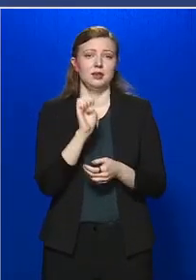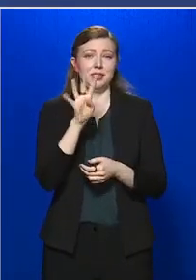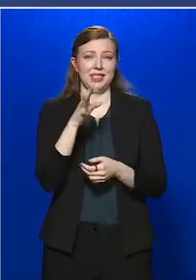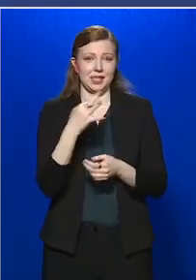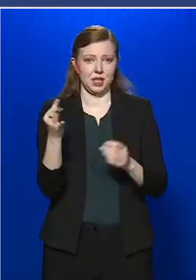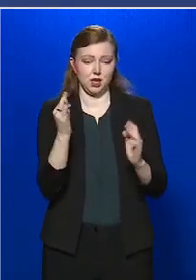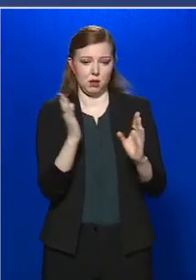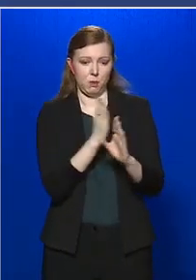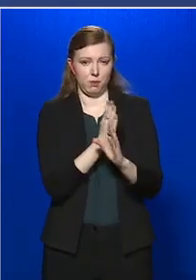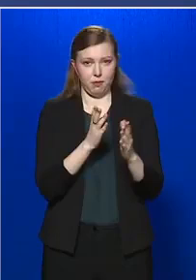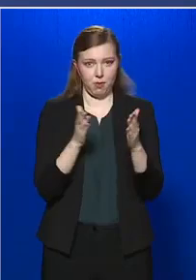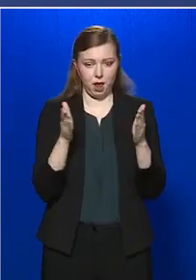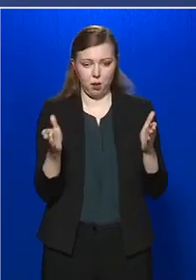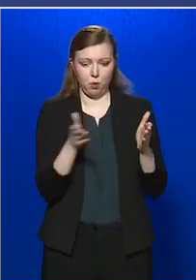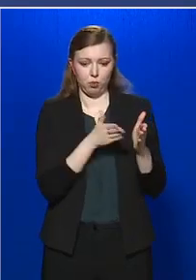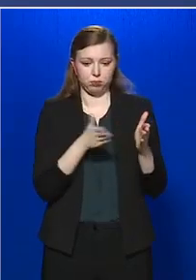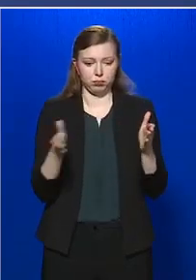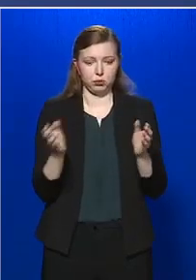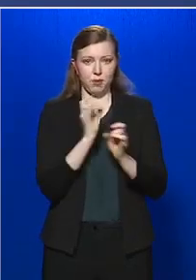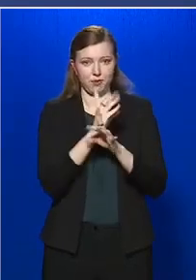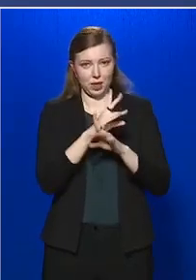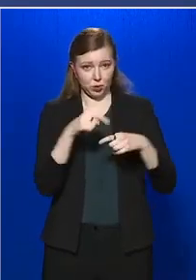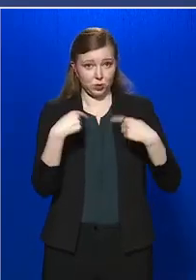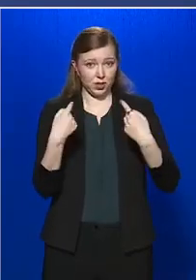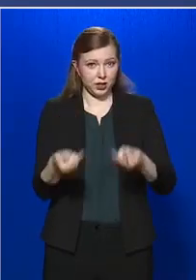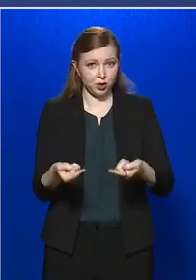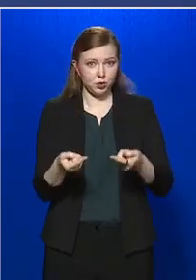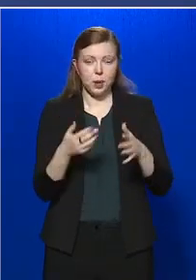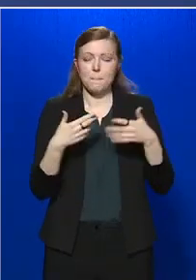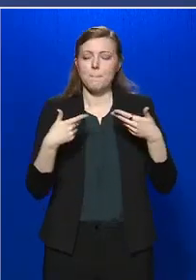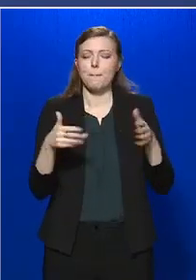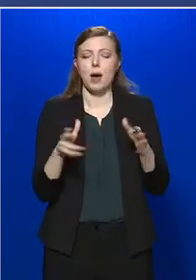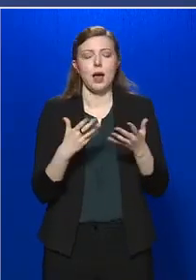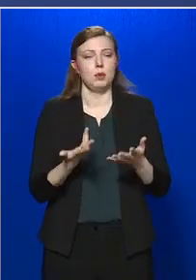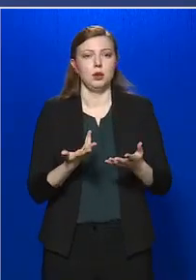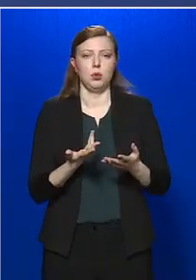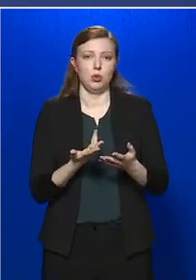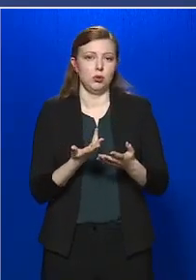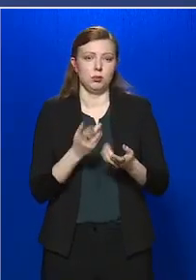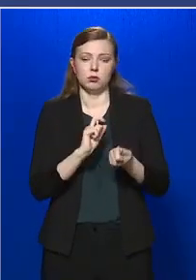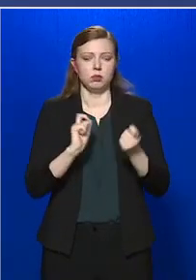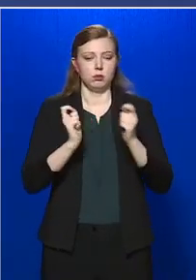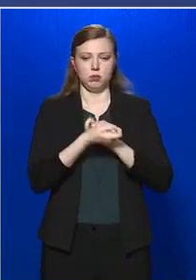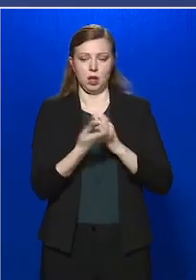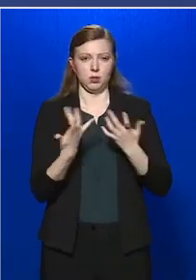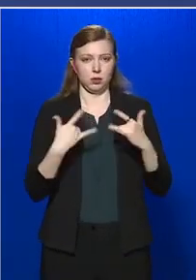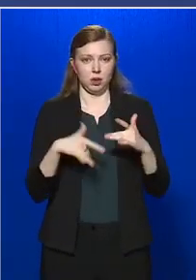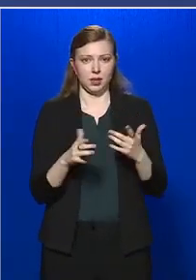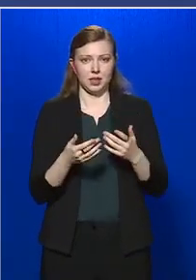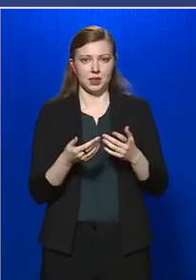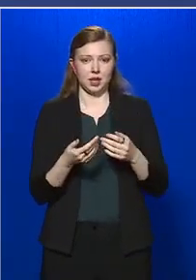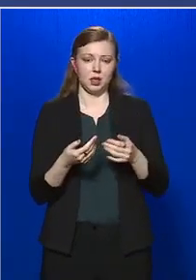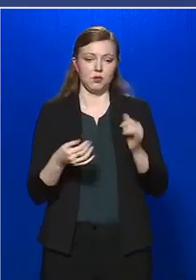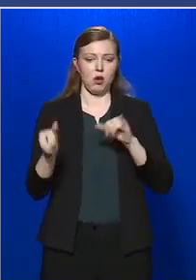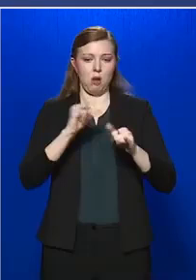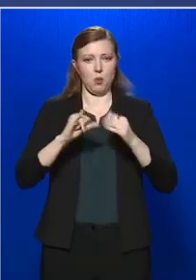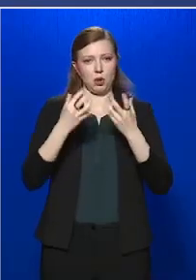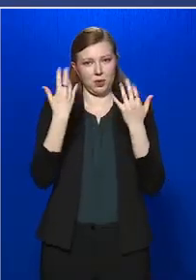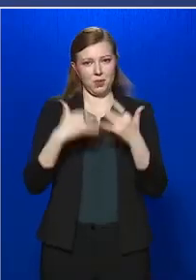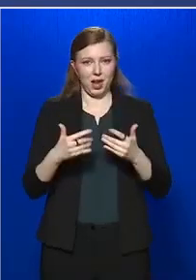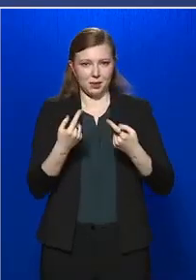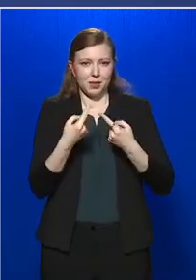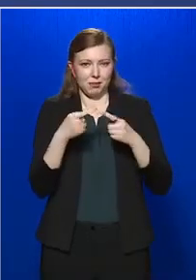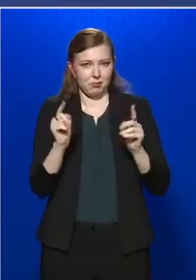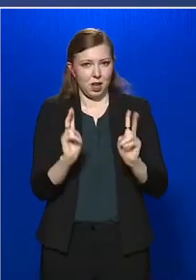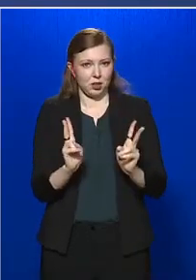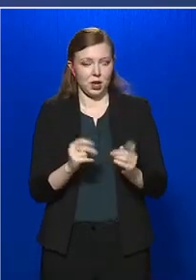napon belül, a fertőződést követően, bármikor változhat ennek a laboratóriumi eredménye.